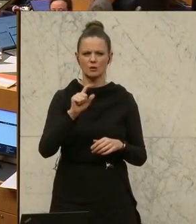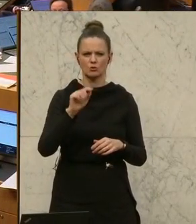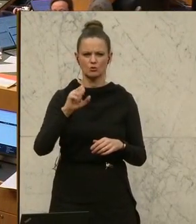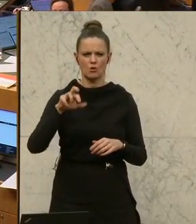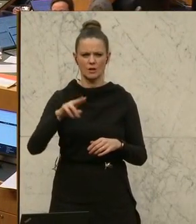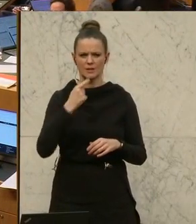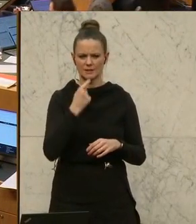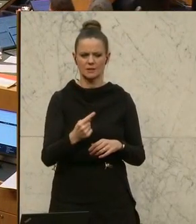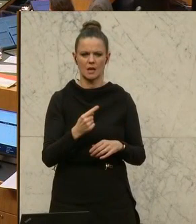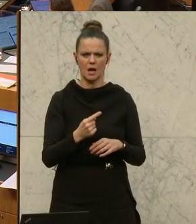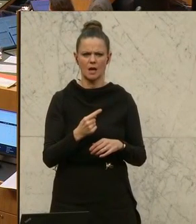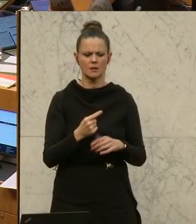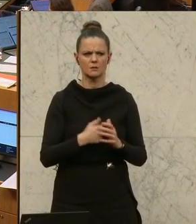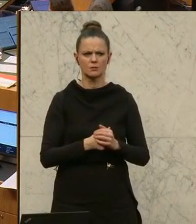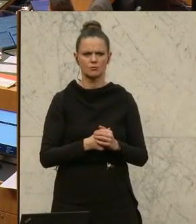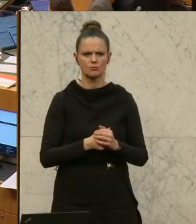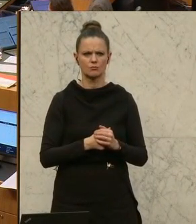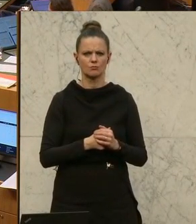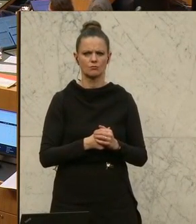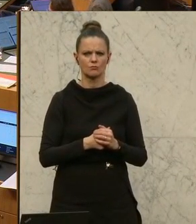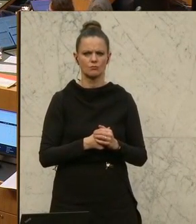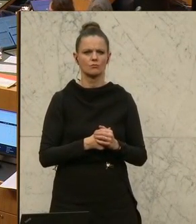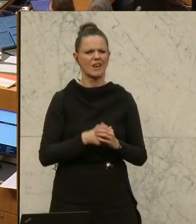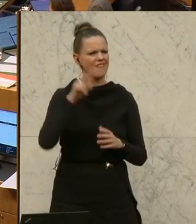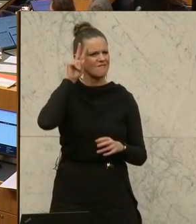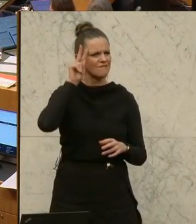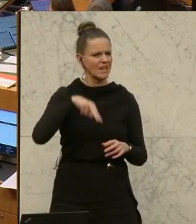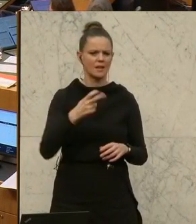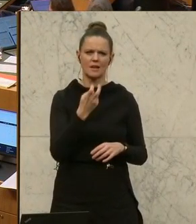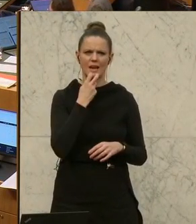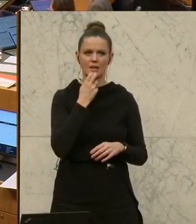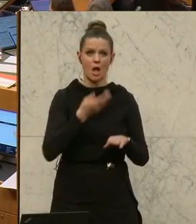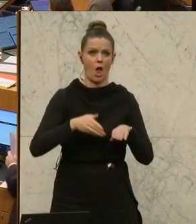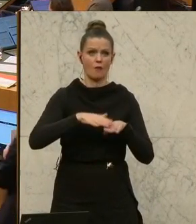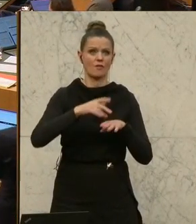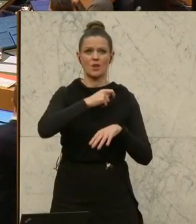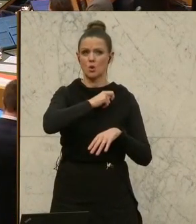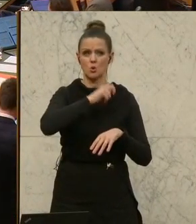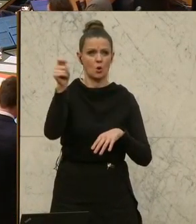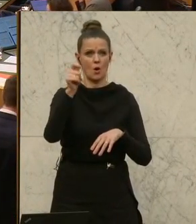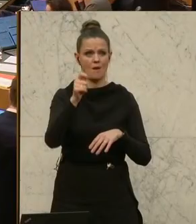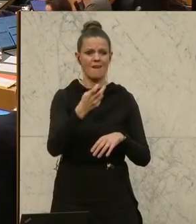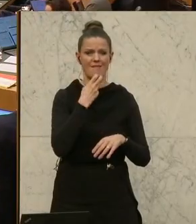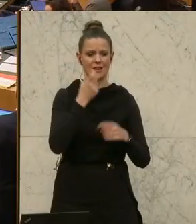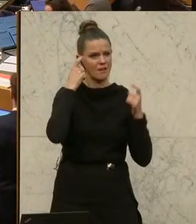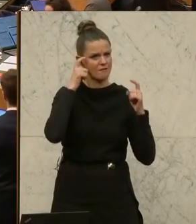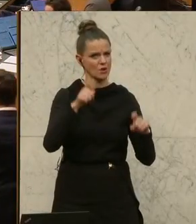kritisiert einmal mehr die Sanktionen gegen Russland. Die FPÖ fordert ja in jeder Sitzung das Ende der Sanktionspolitik. Berochern. inörper元 dünnig.